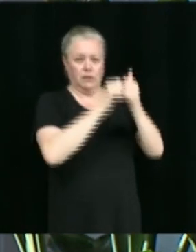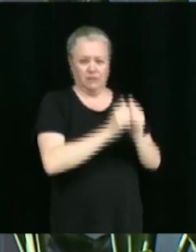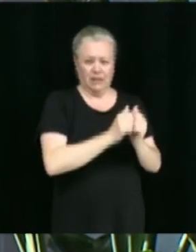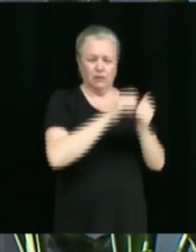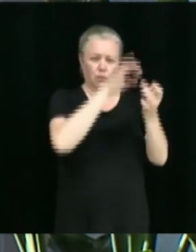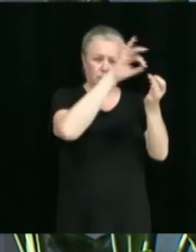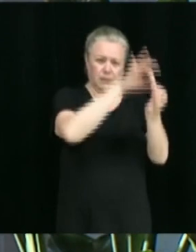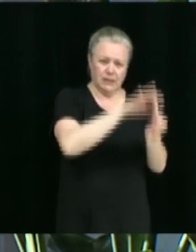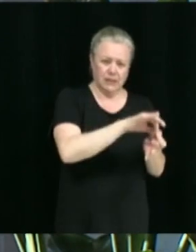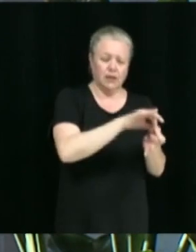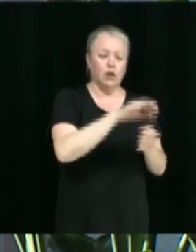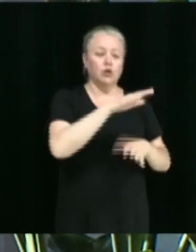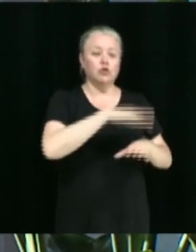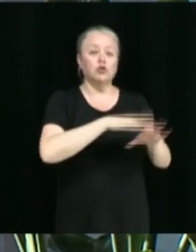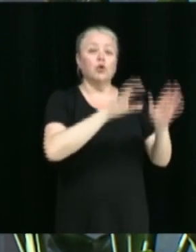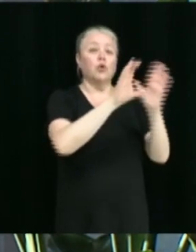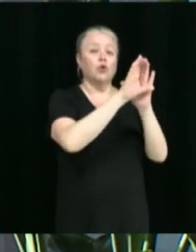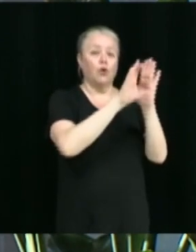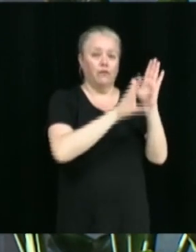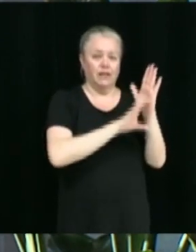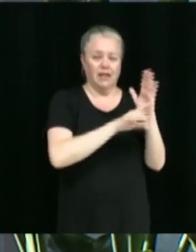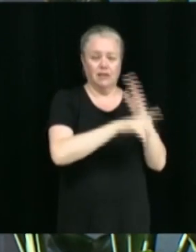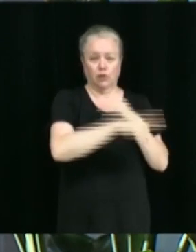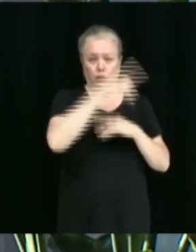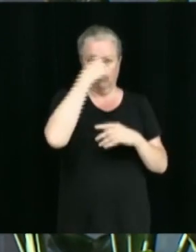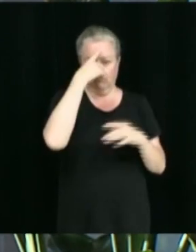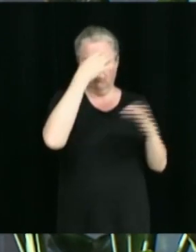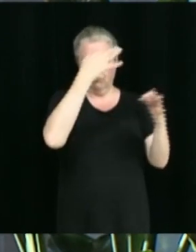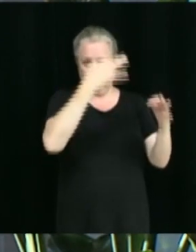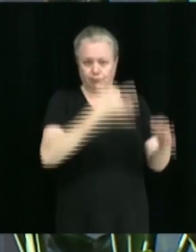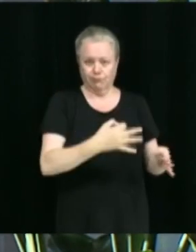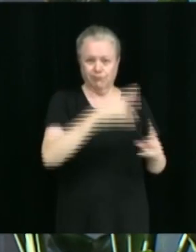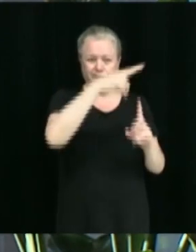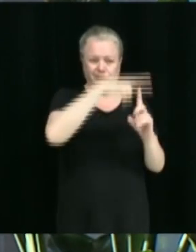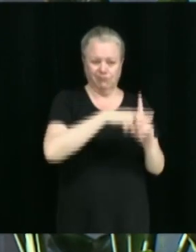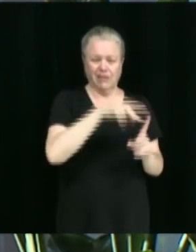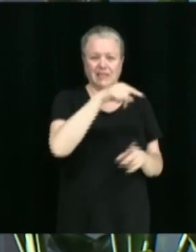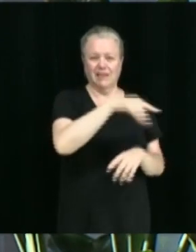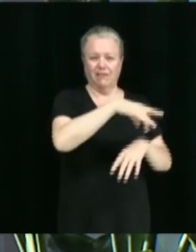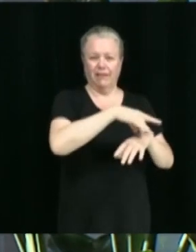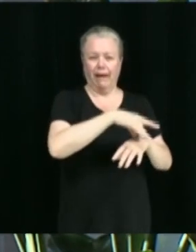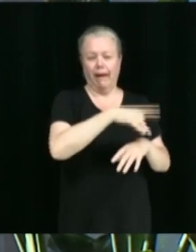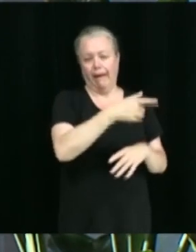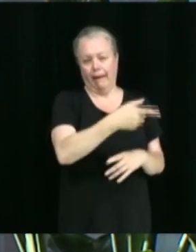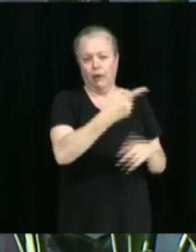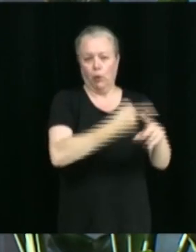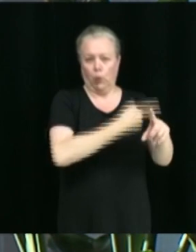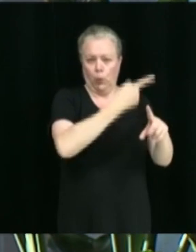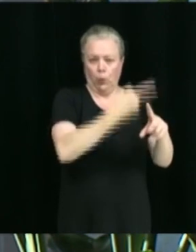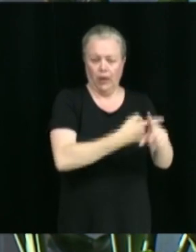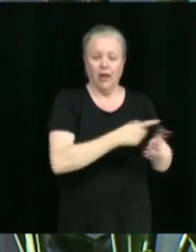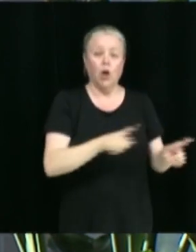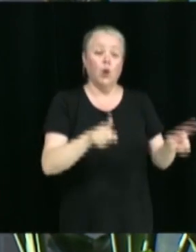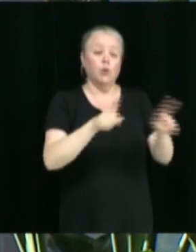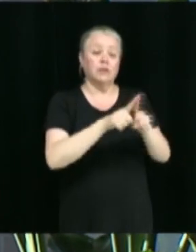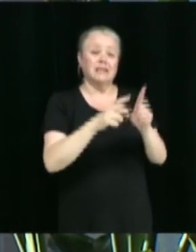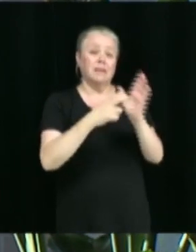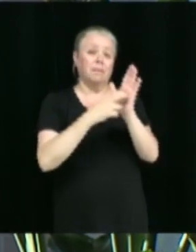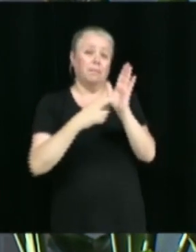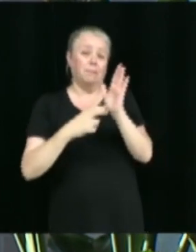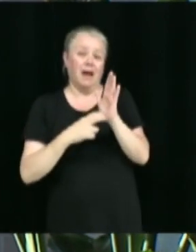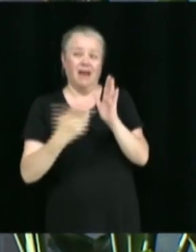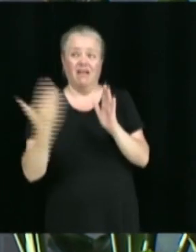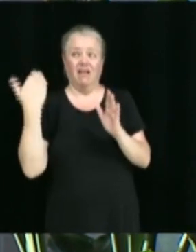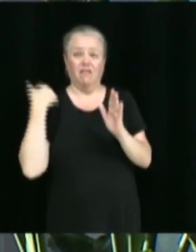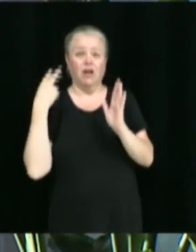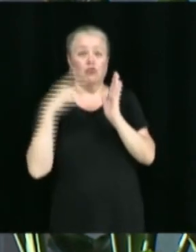additionnelles de la Convention d'amphithéose signée en 2013 et de la Convention de modification d'un bail amphithéotique signé